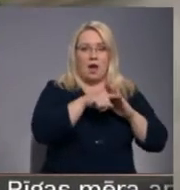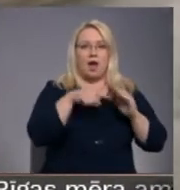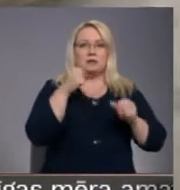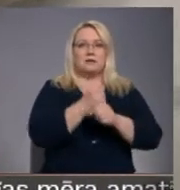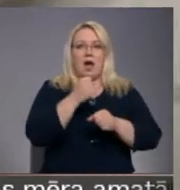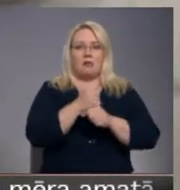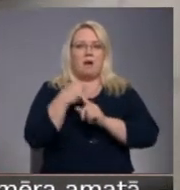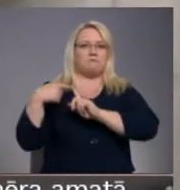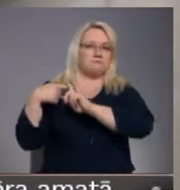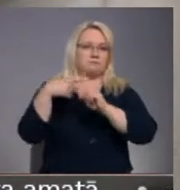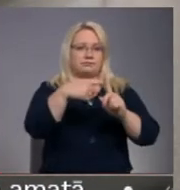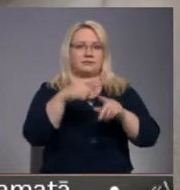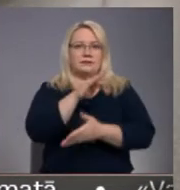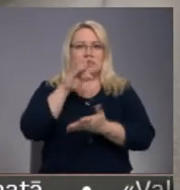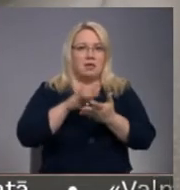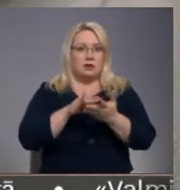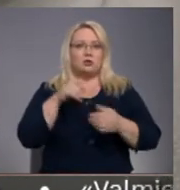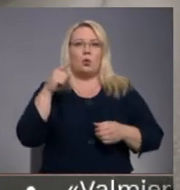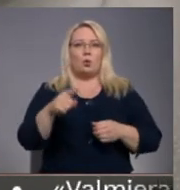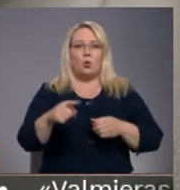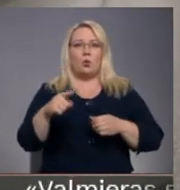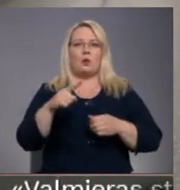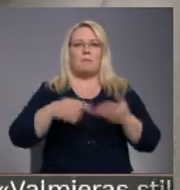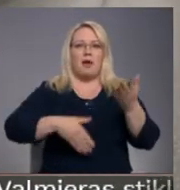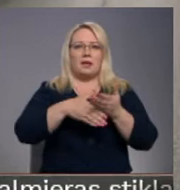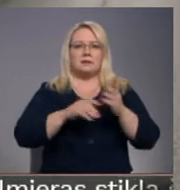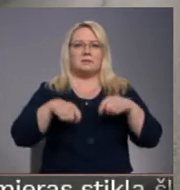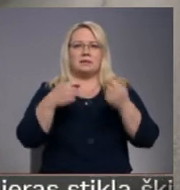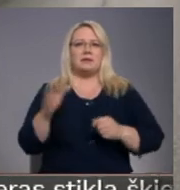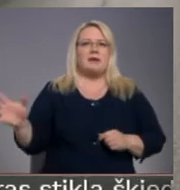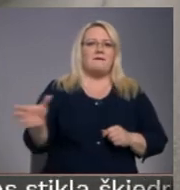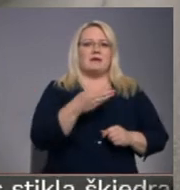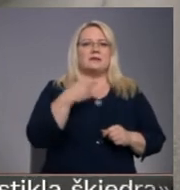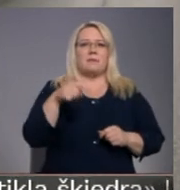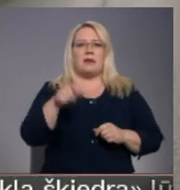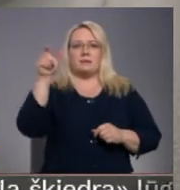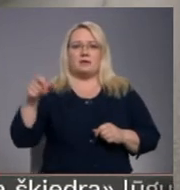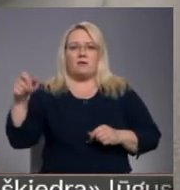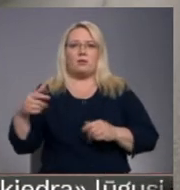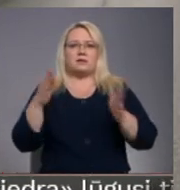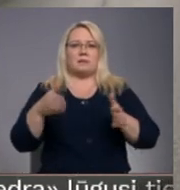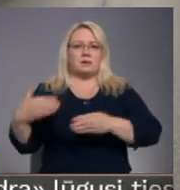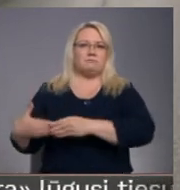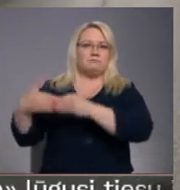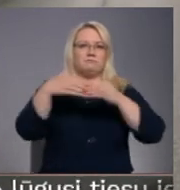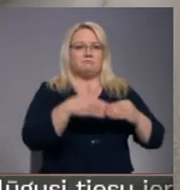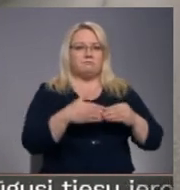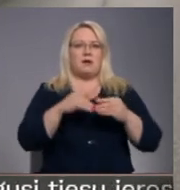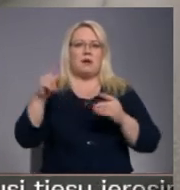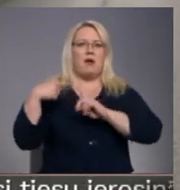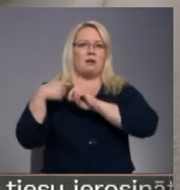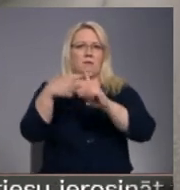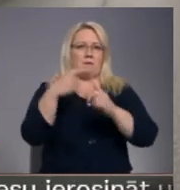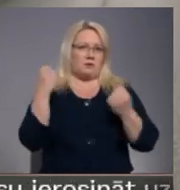neatliekamās medicīnas centras un tur neatliekamo palīdzības niekas visiem tiem, kurus uz slimnīcu atved ar neatliekamās